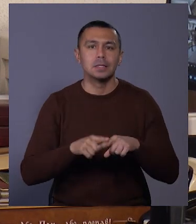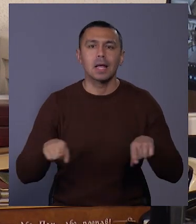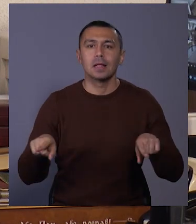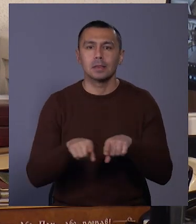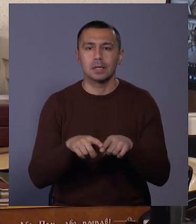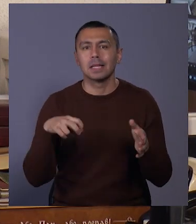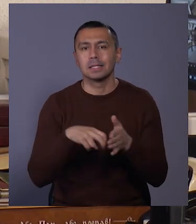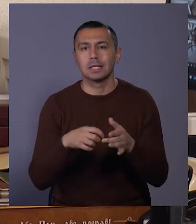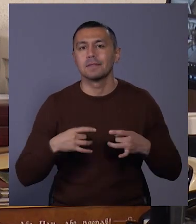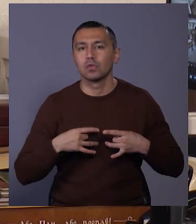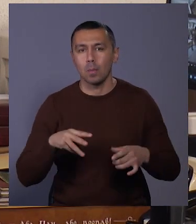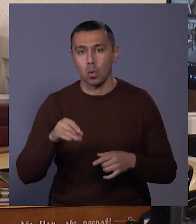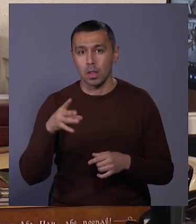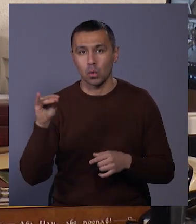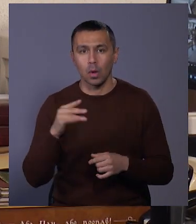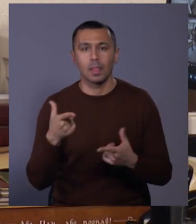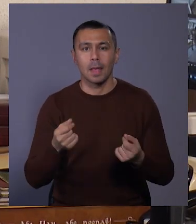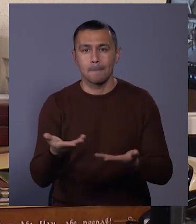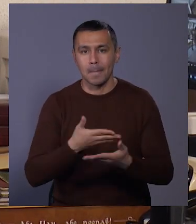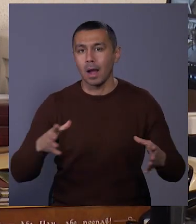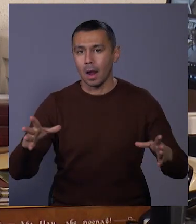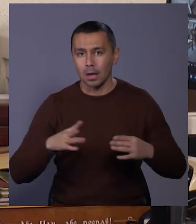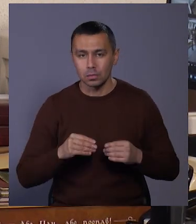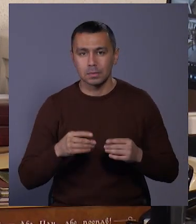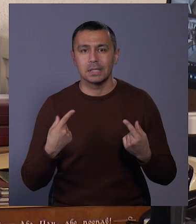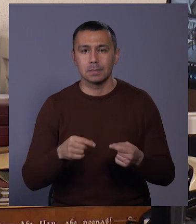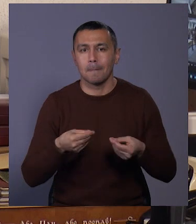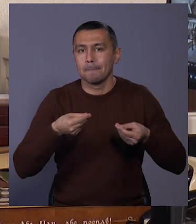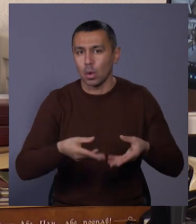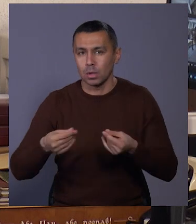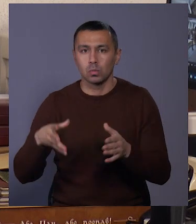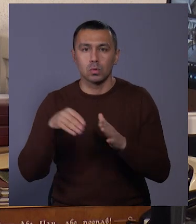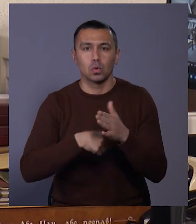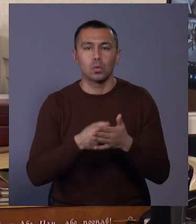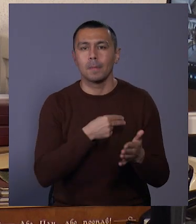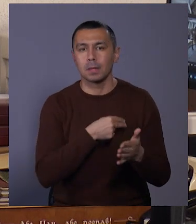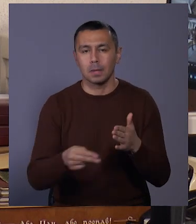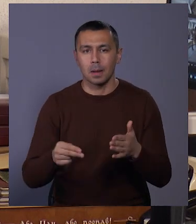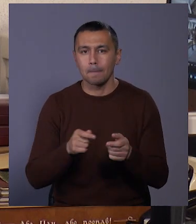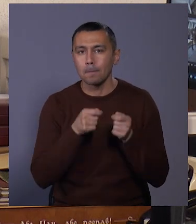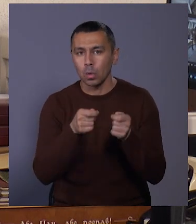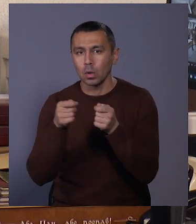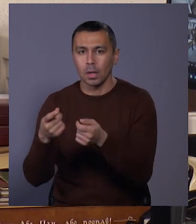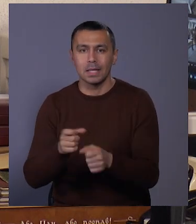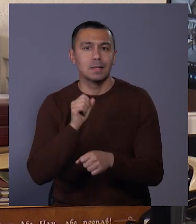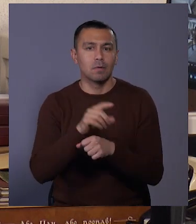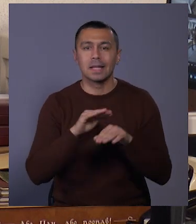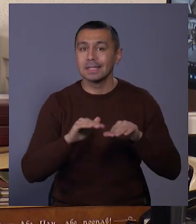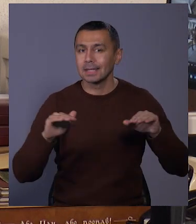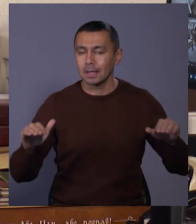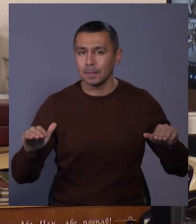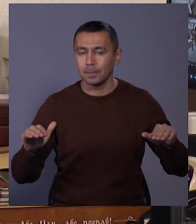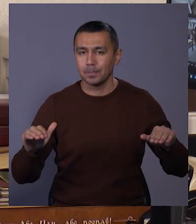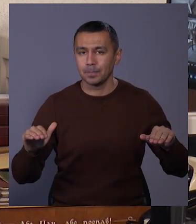Листи Святому Миколаю, де ми разом з іншими благодійниками долучаємось до придбання тих подарунків, які замовляли дітки